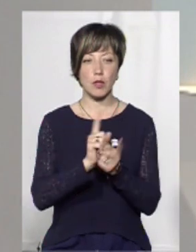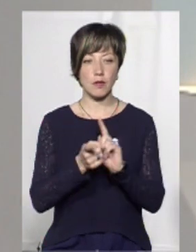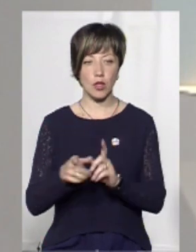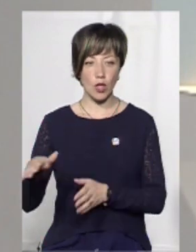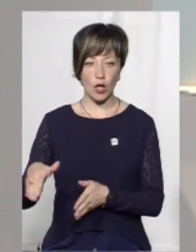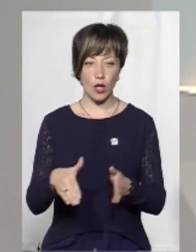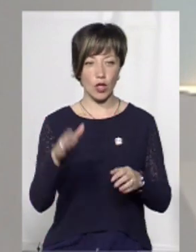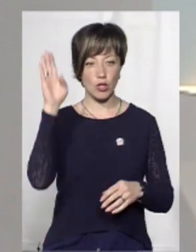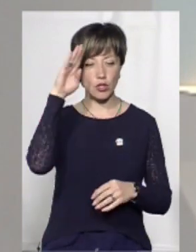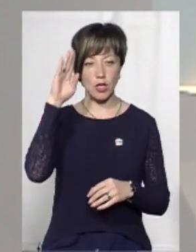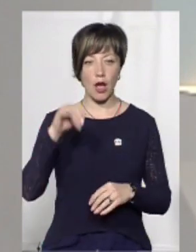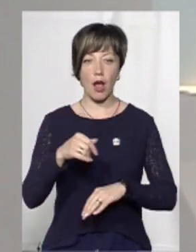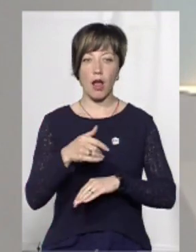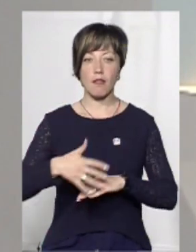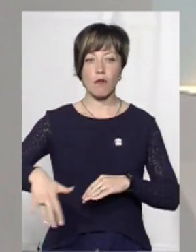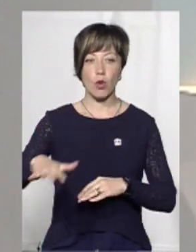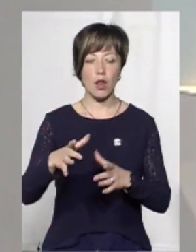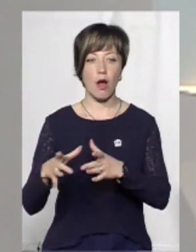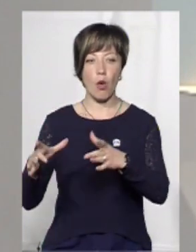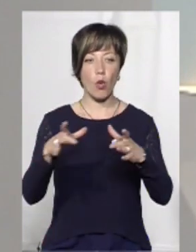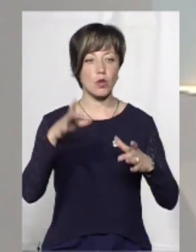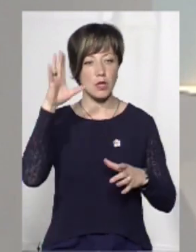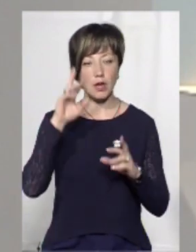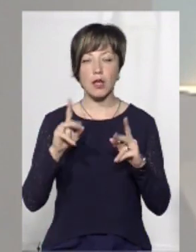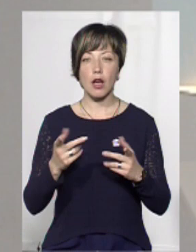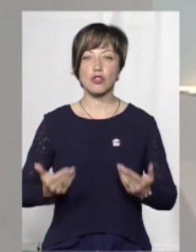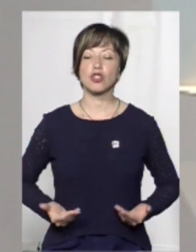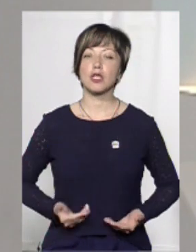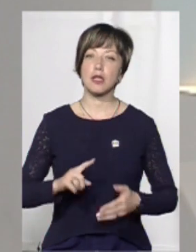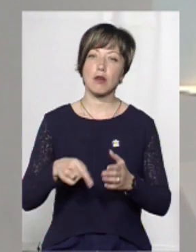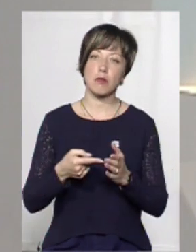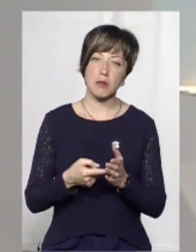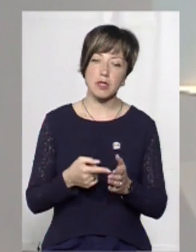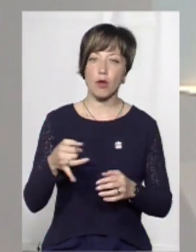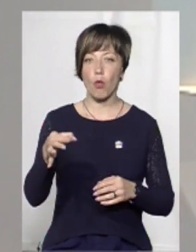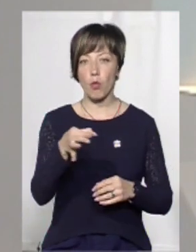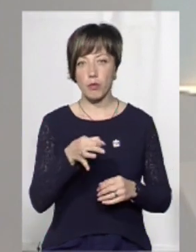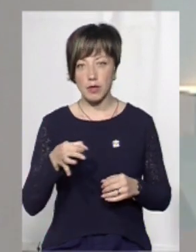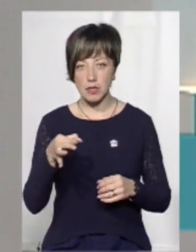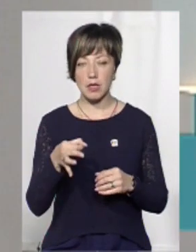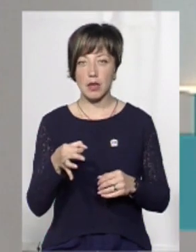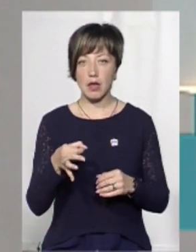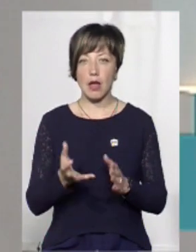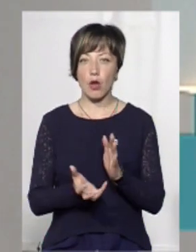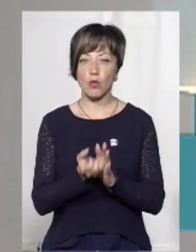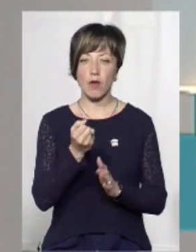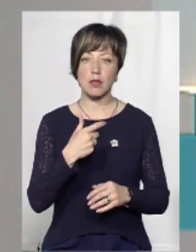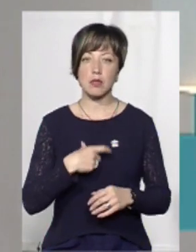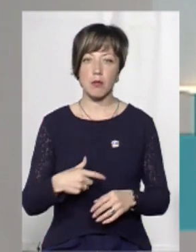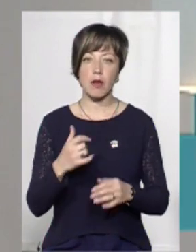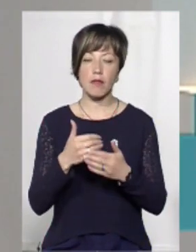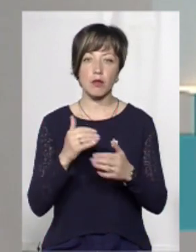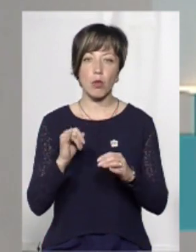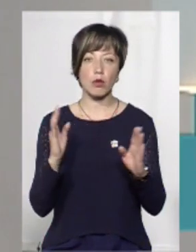на річки, а двори – на озера? Та як жителі Хмельницького і області рятувалися від негоди?